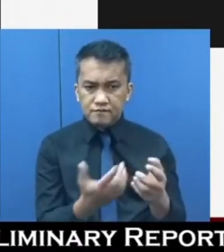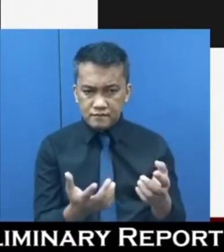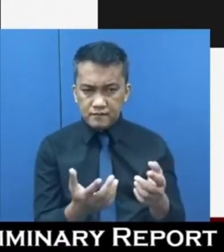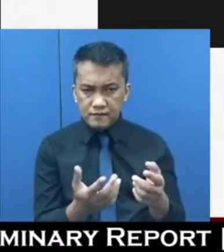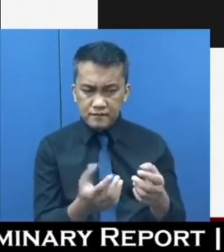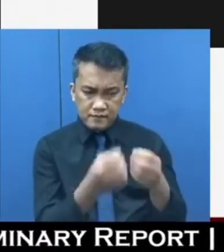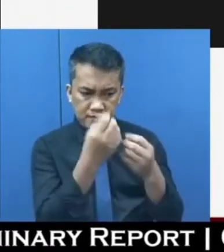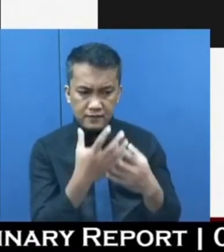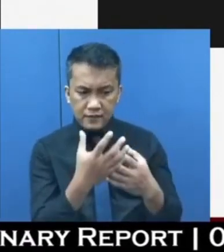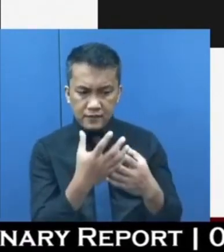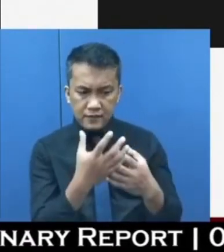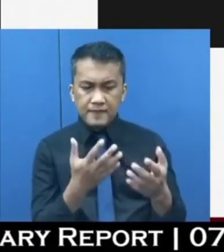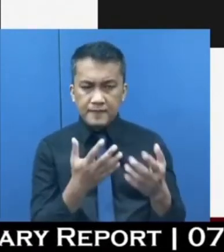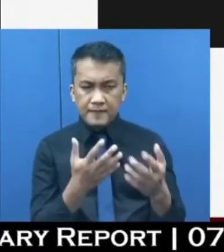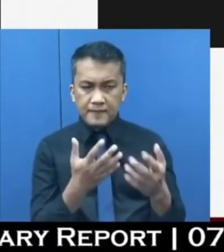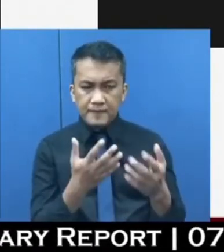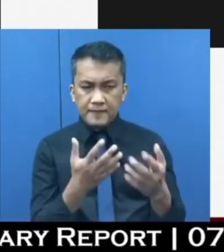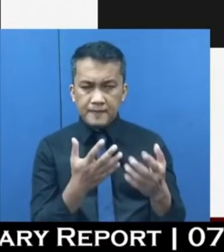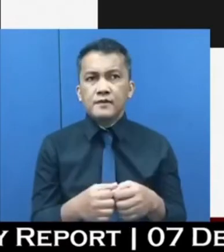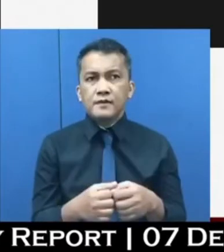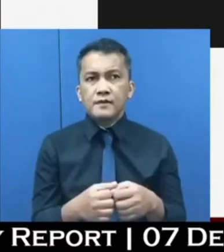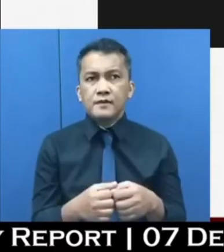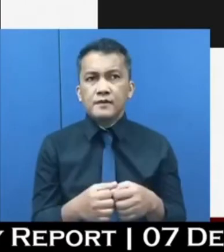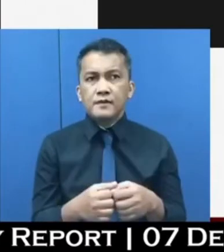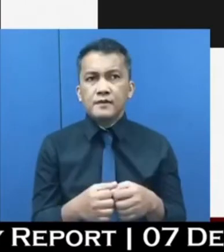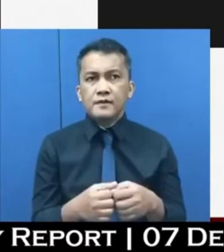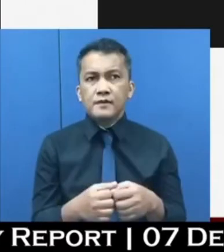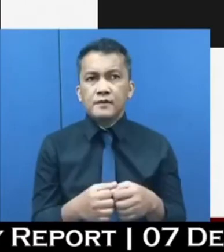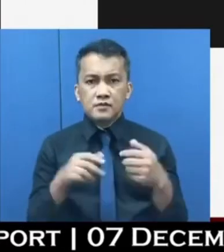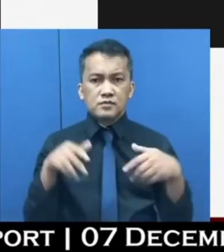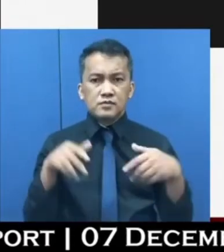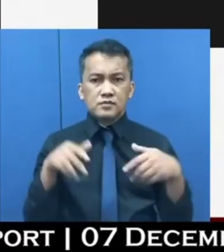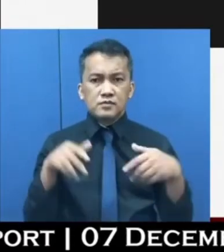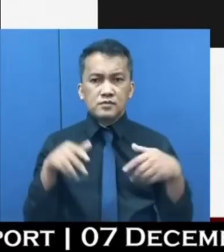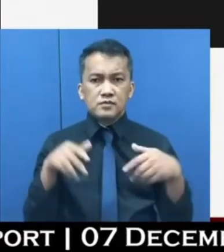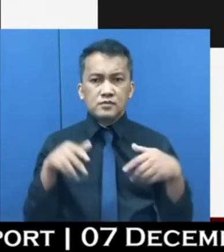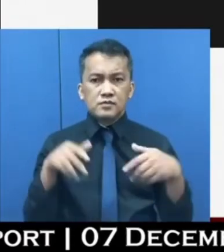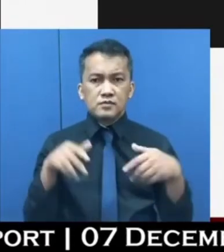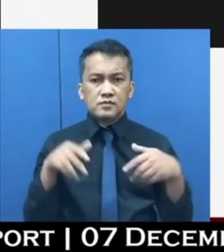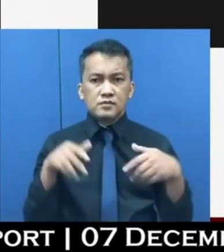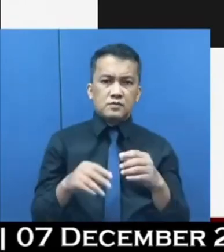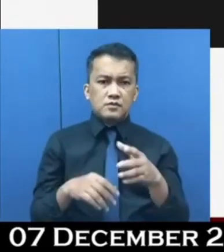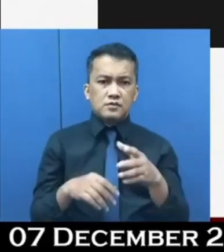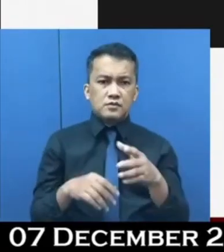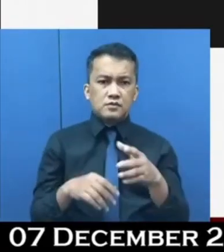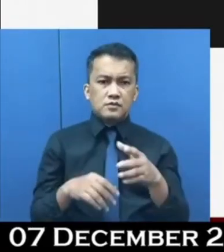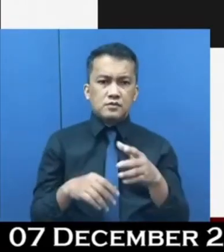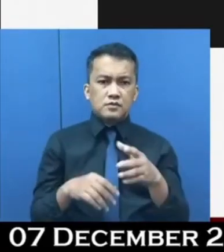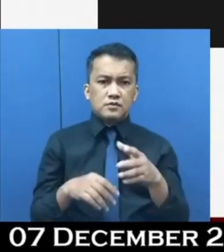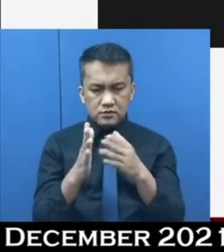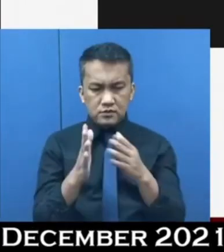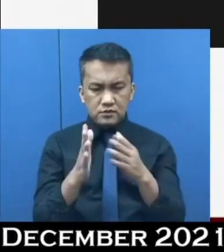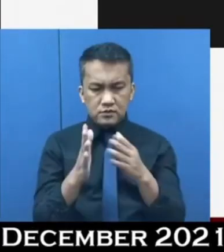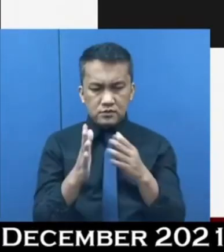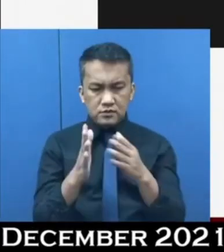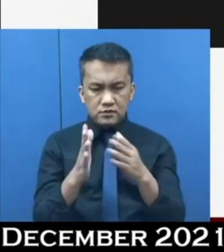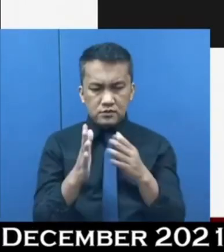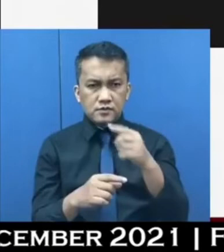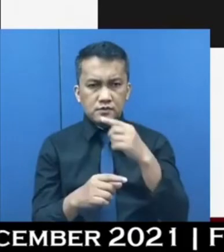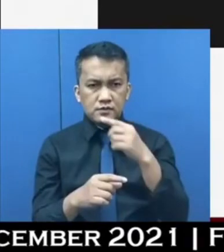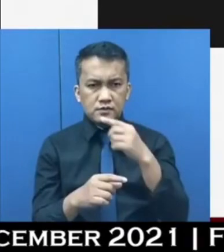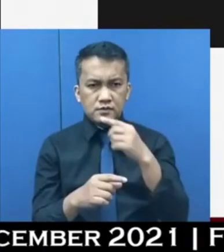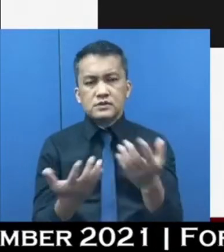say na parang siguro mas maraming nagpo-forgo muna ng parents or students not attending classes.